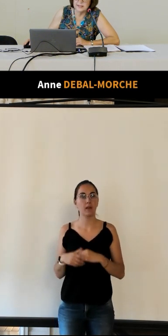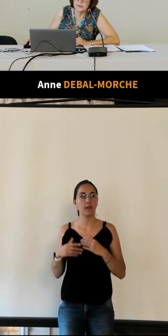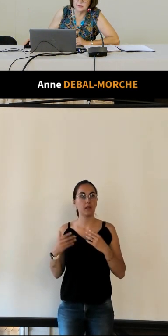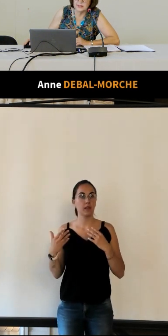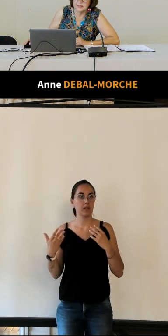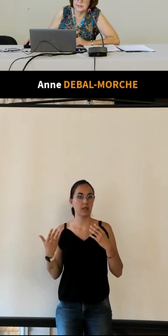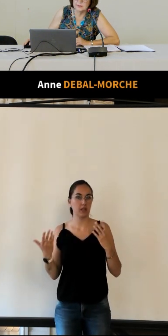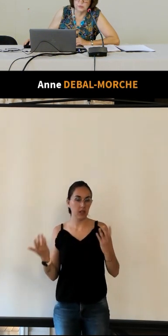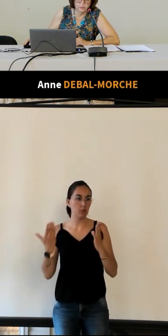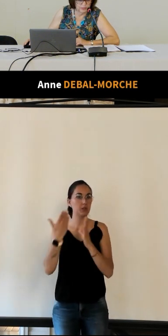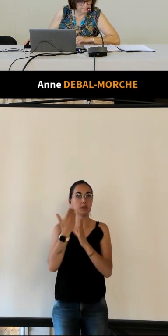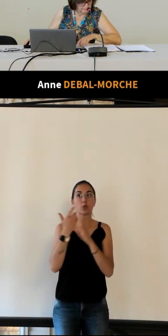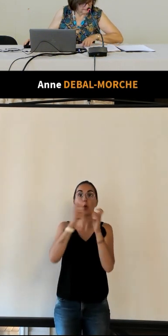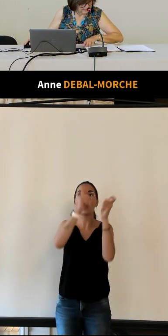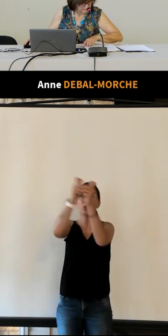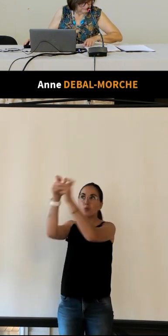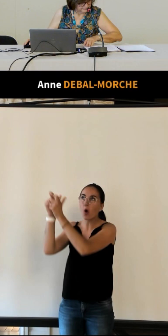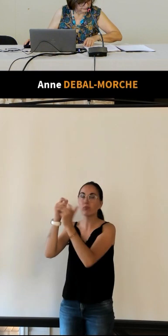liste des monuments